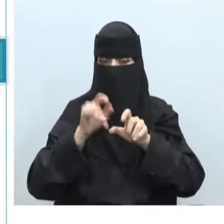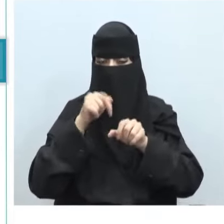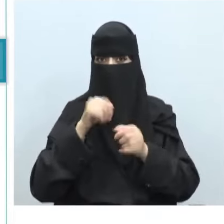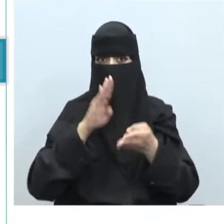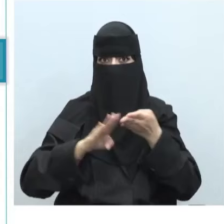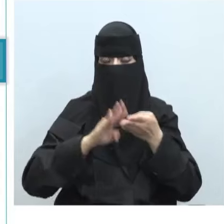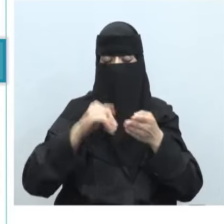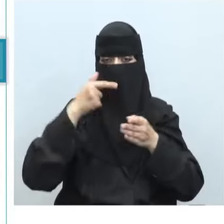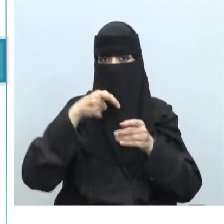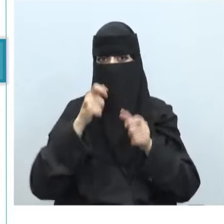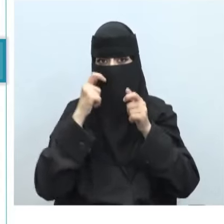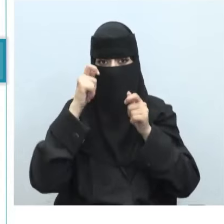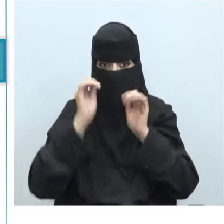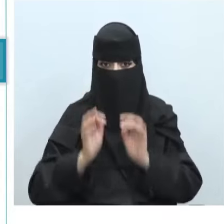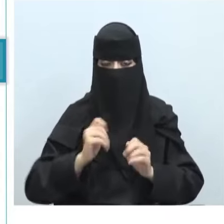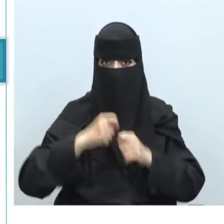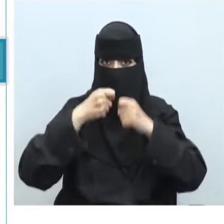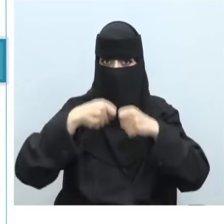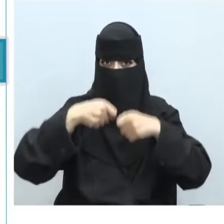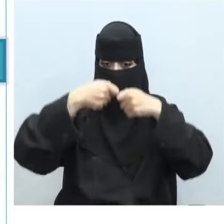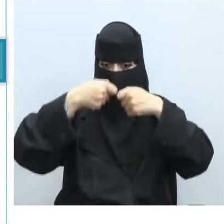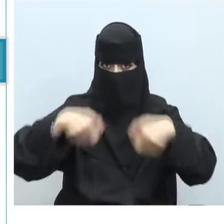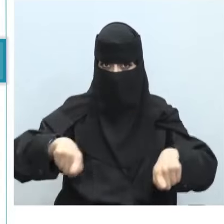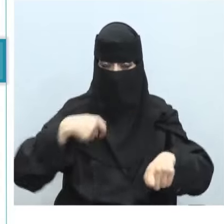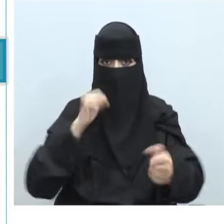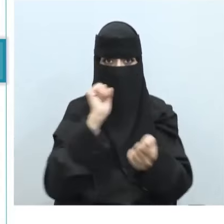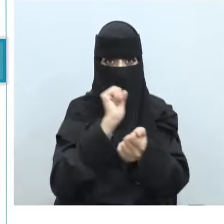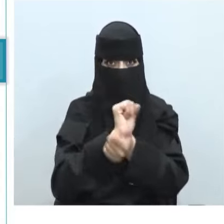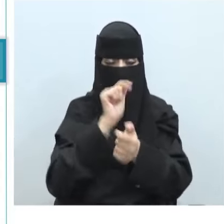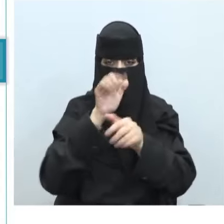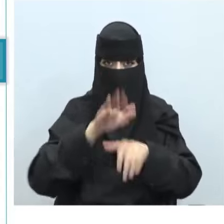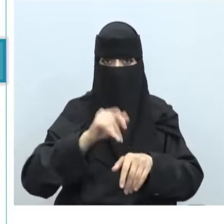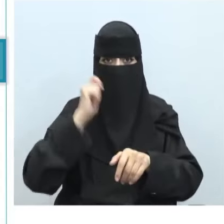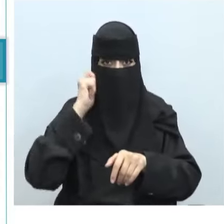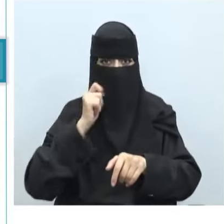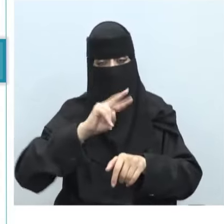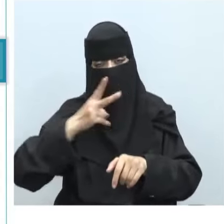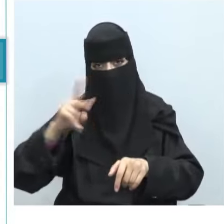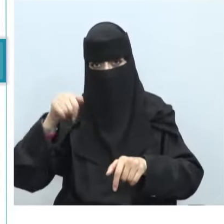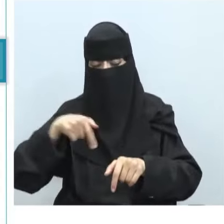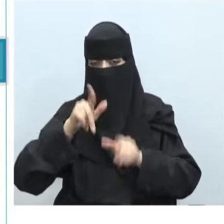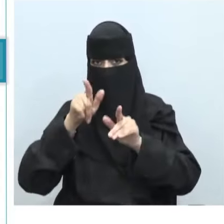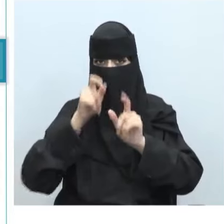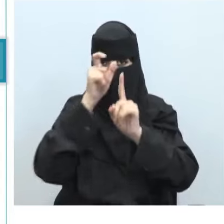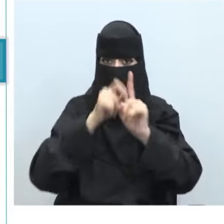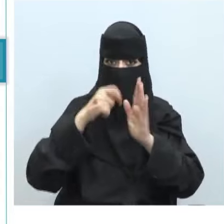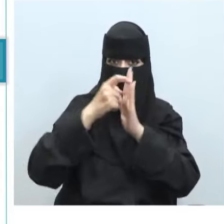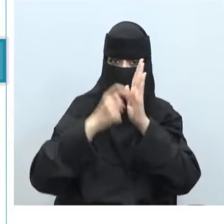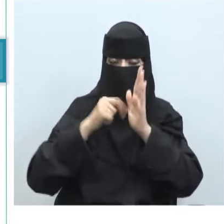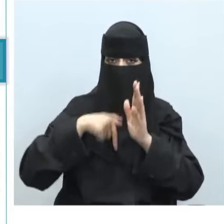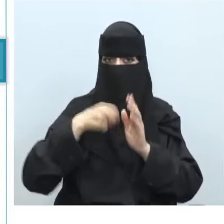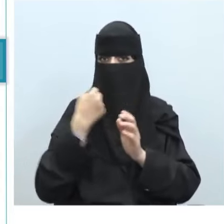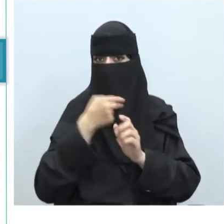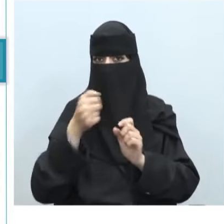خطيرة يعاقب عليها بالغرامة والسجن وعقوبات أخرى كما يخول القانون الحكومة